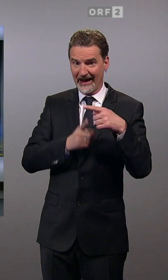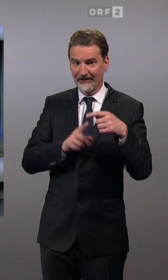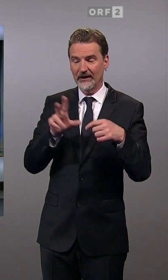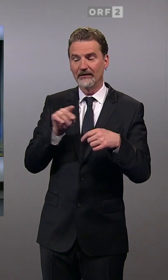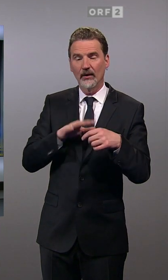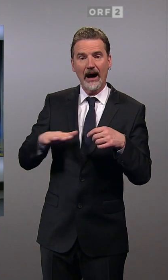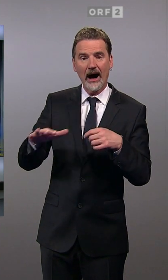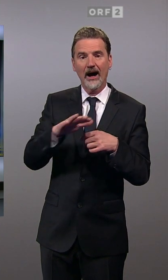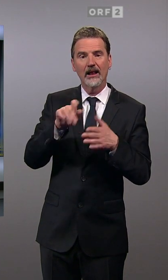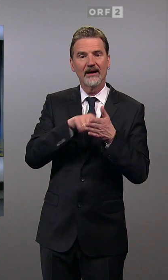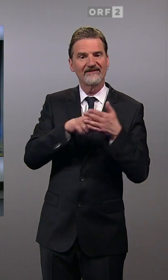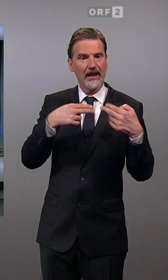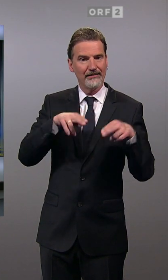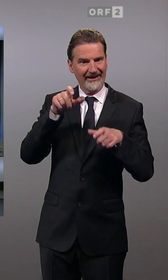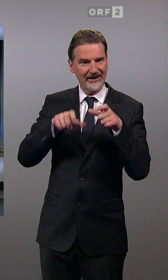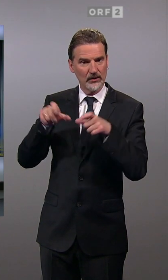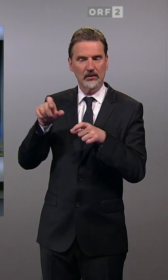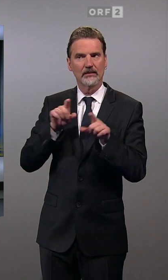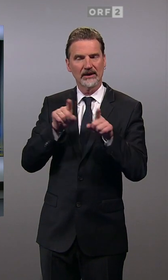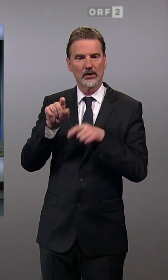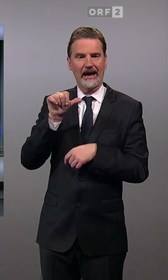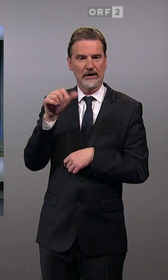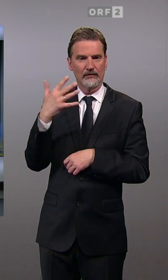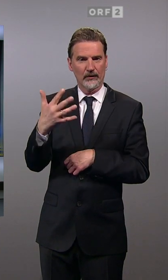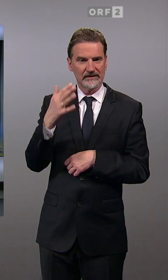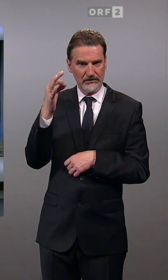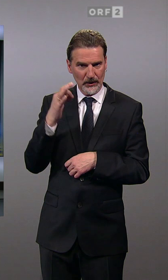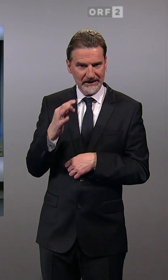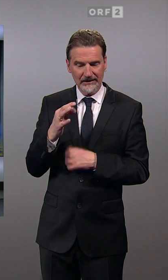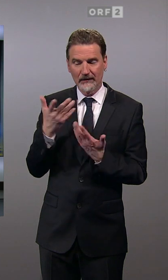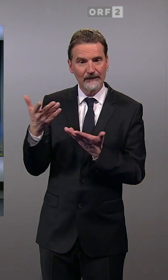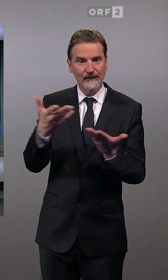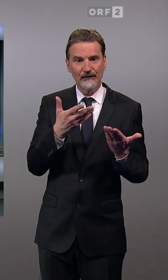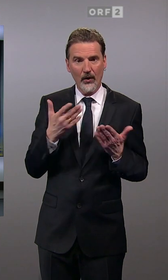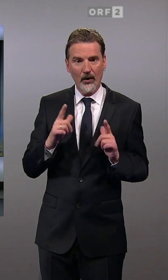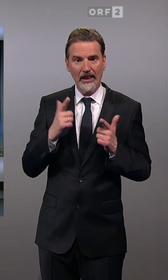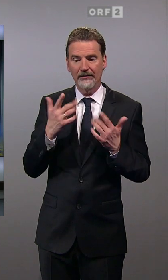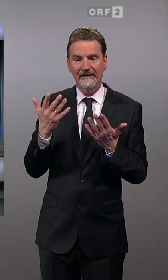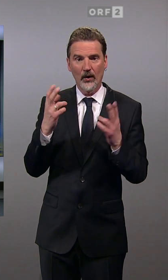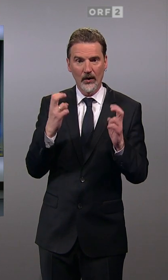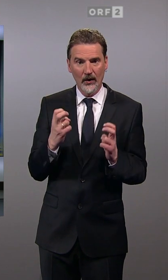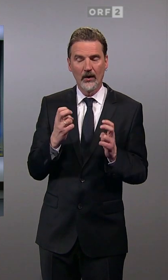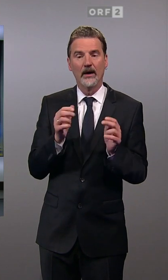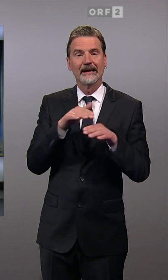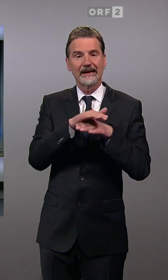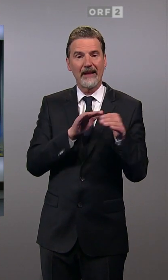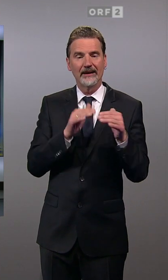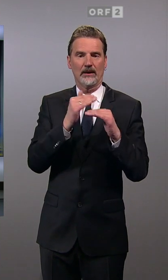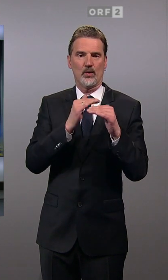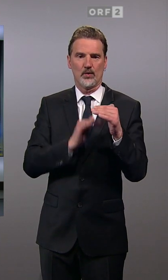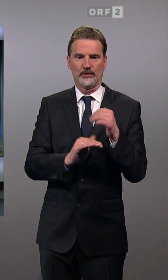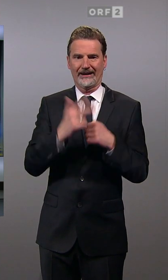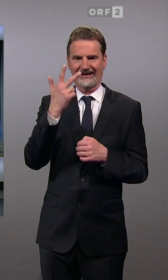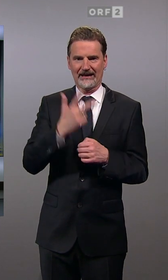Wahlberechtigten, 51 Prozent genau, lebt in Gemeinden, die weniger als 3000 Personen haben, die